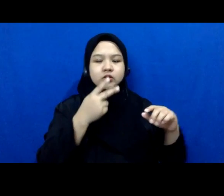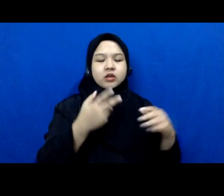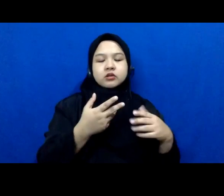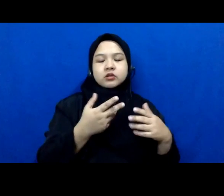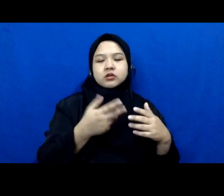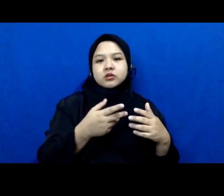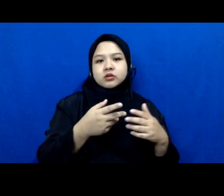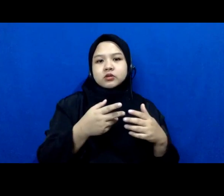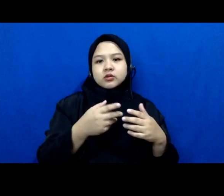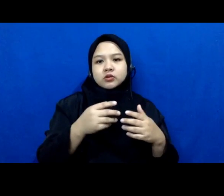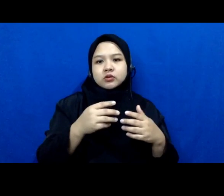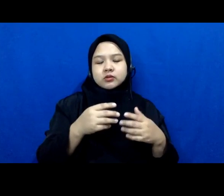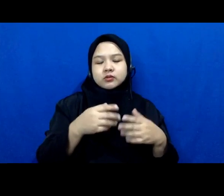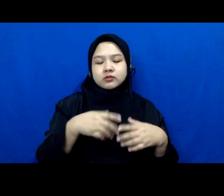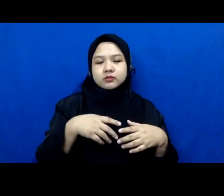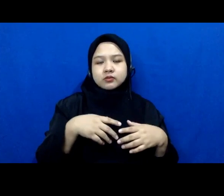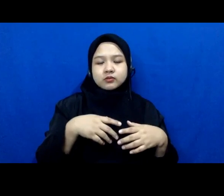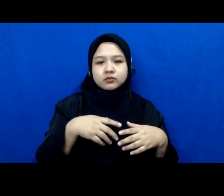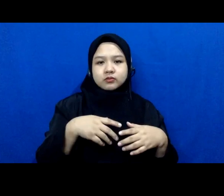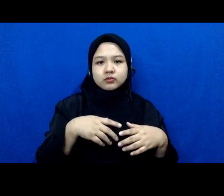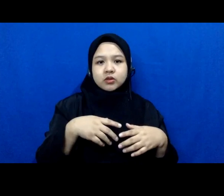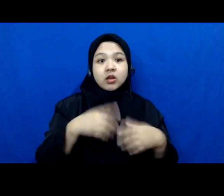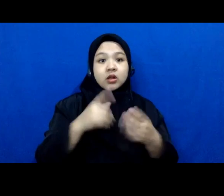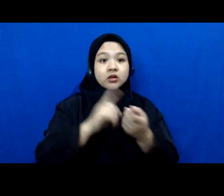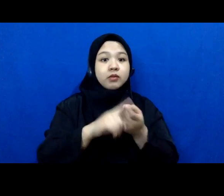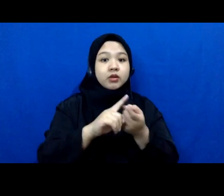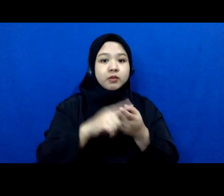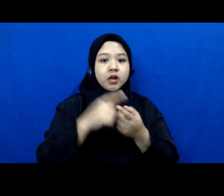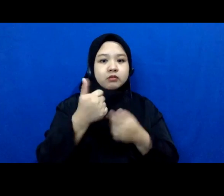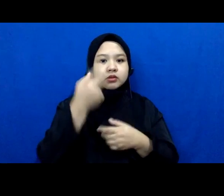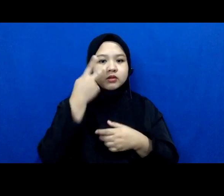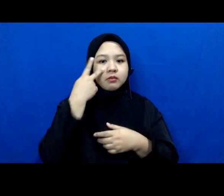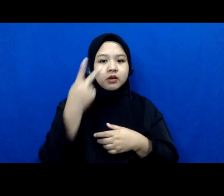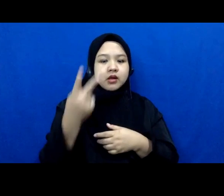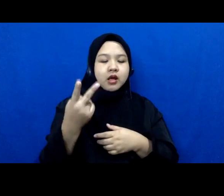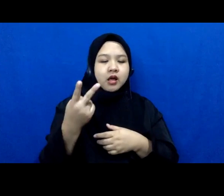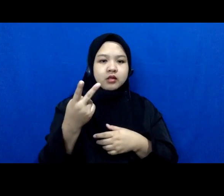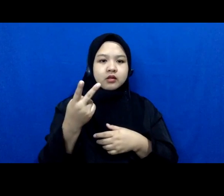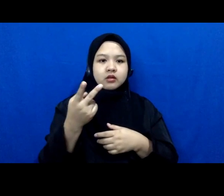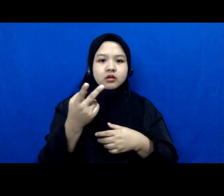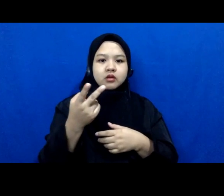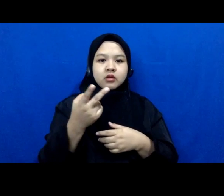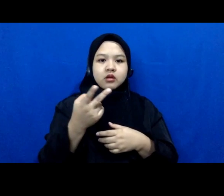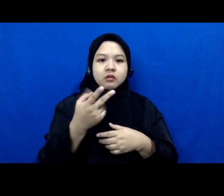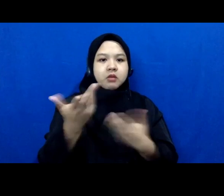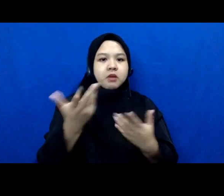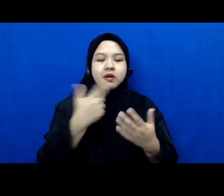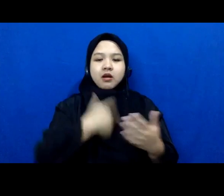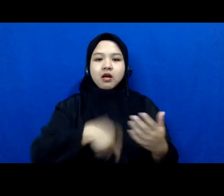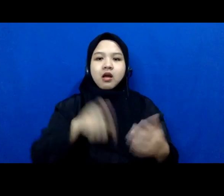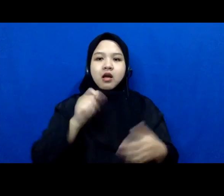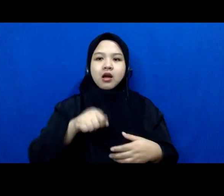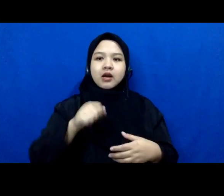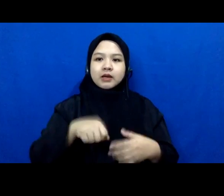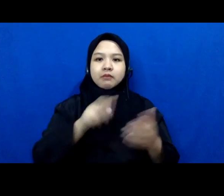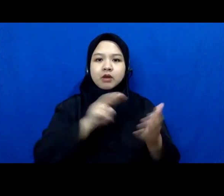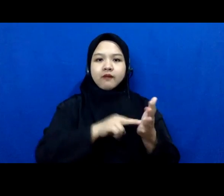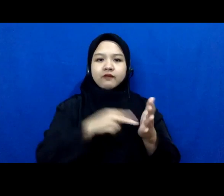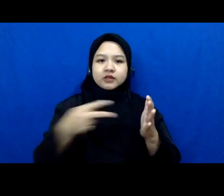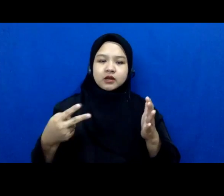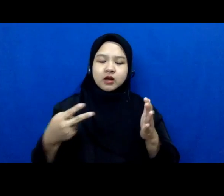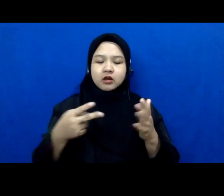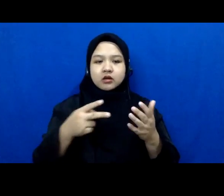sebutannya teman-teman juga bisa melihat penafsiran hakim terhadap apa